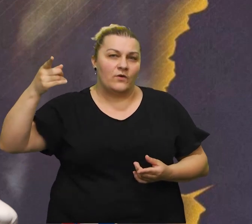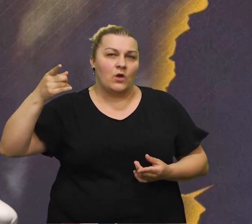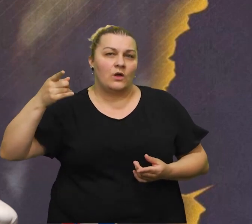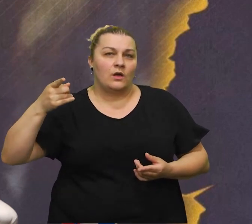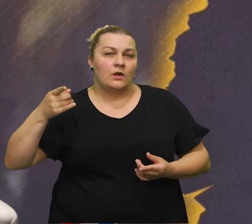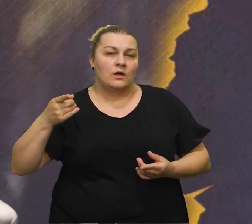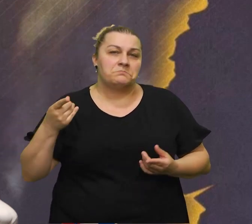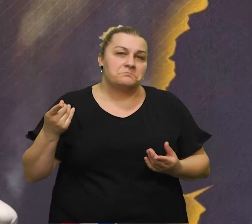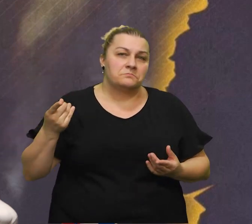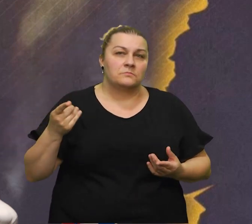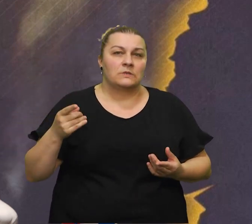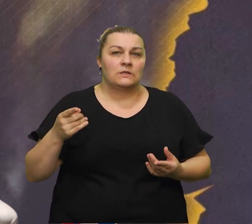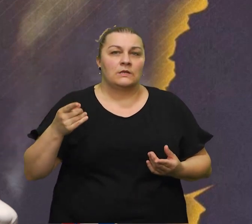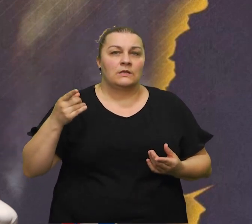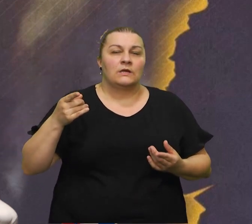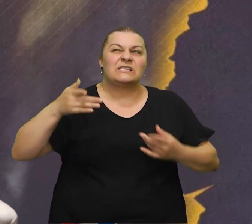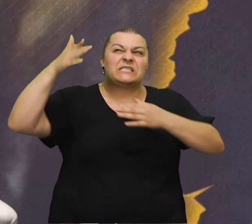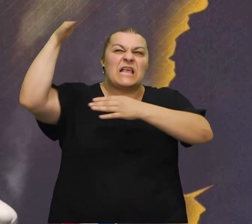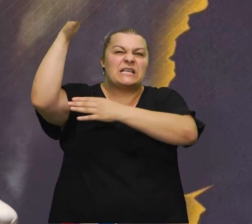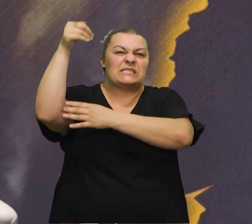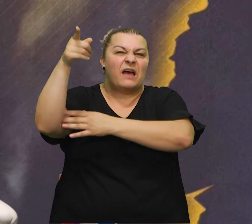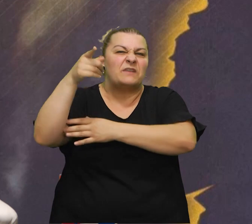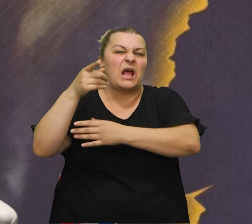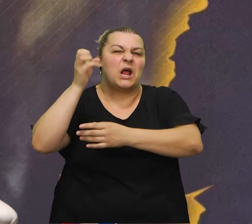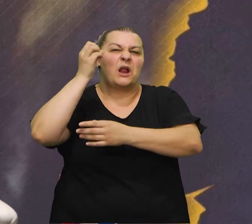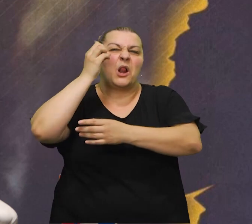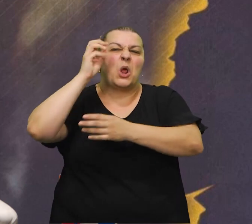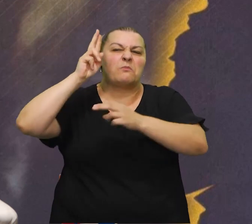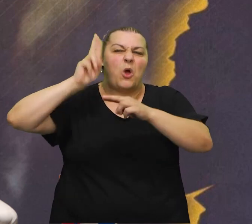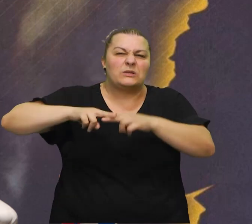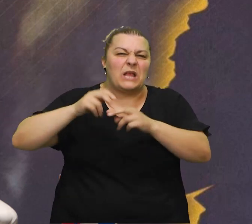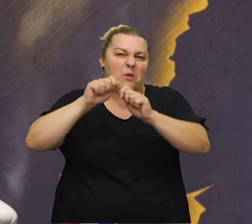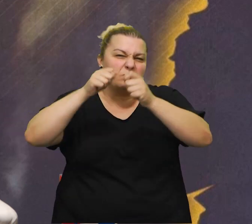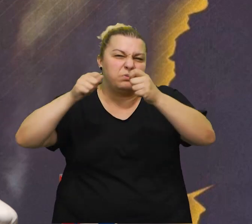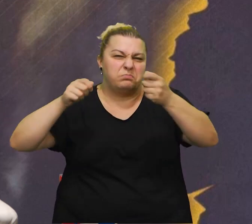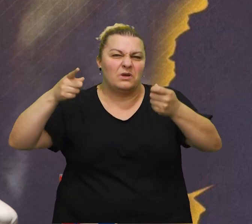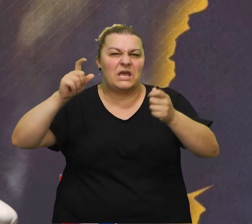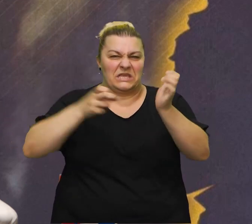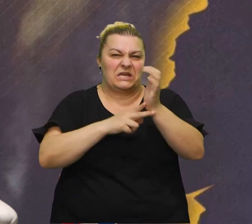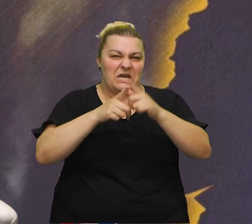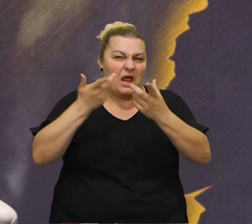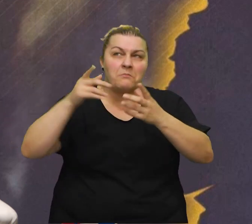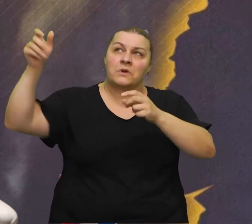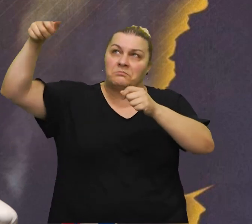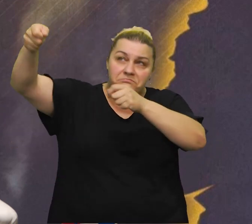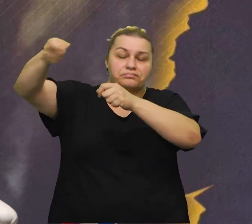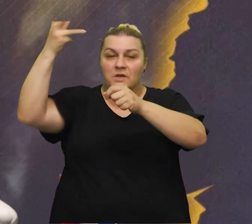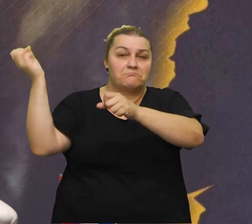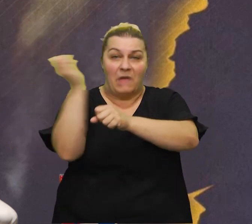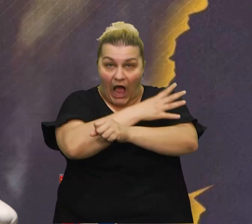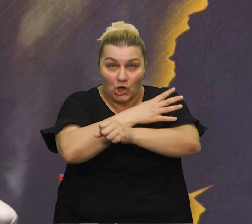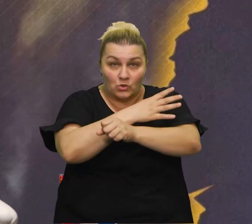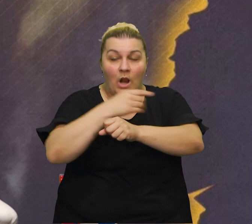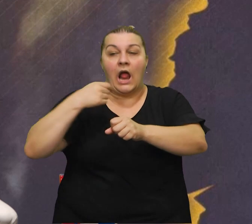bilo puno da je to stavila neka velika pa sad ja balijski nije to u gore nego retali te znaze se makli ća i normalno